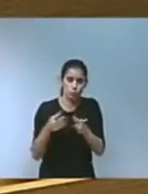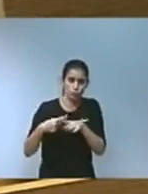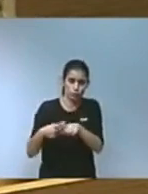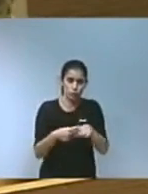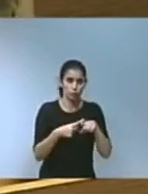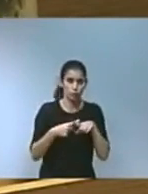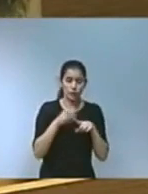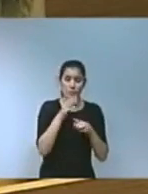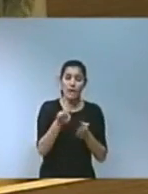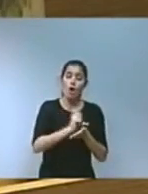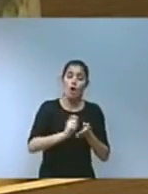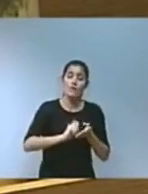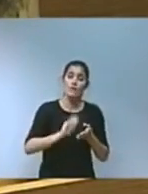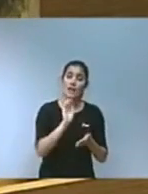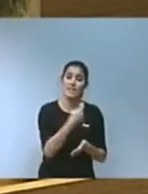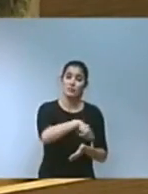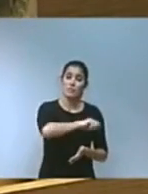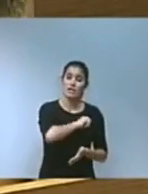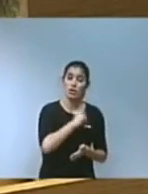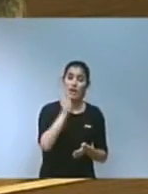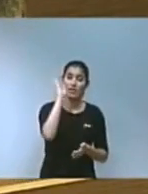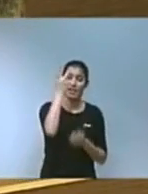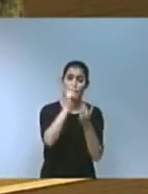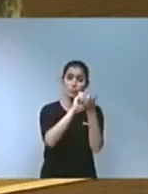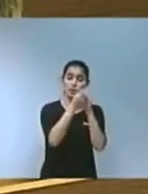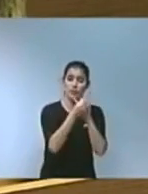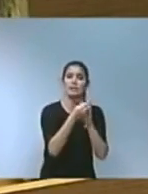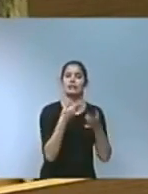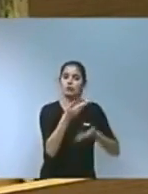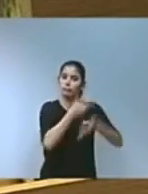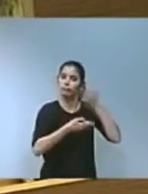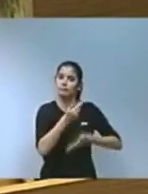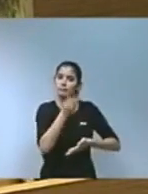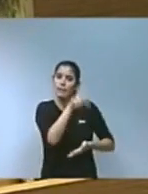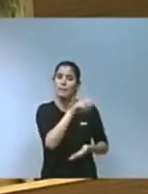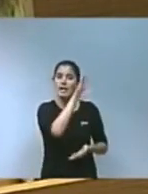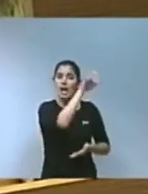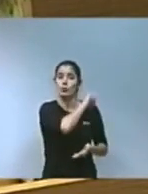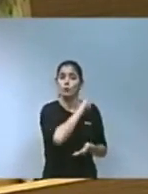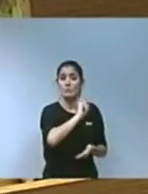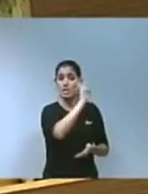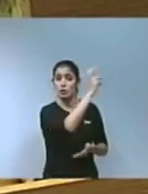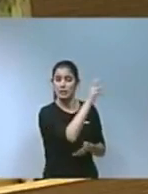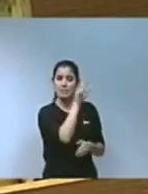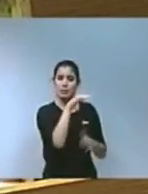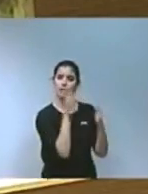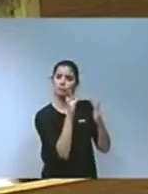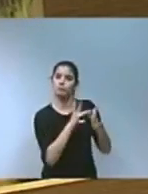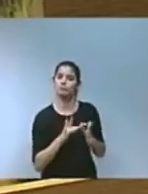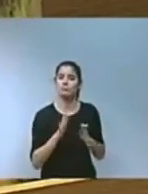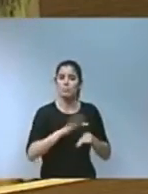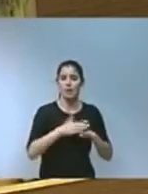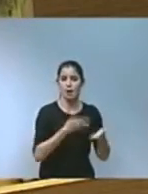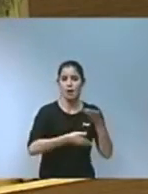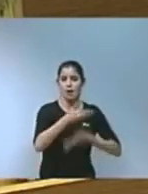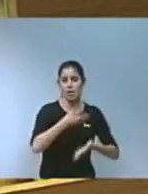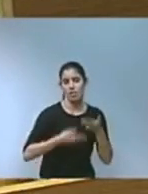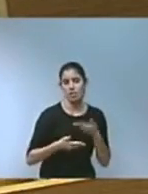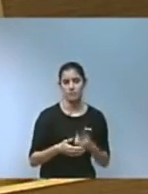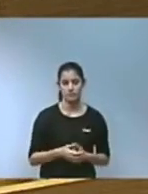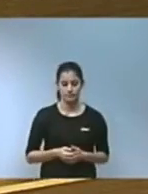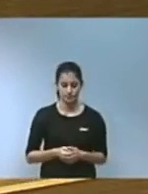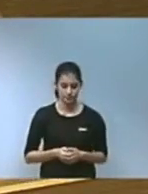Climático i amb les administracions competents d'altres autonomies per coordinar i col·laborar a nivell estatal en la lluita contra el canvi climàtic.